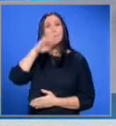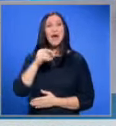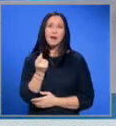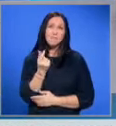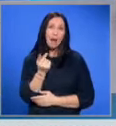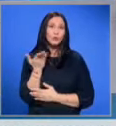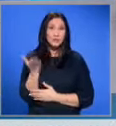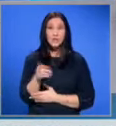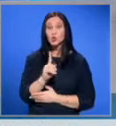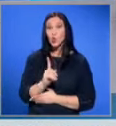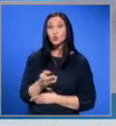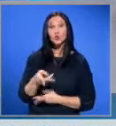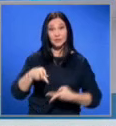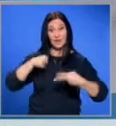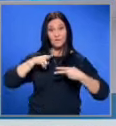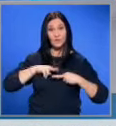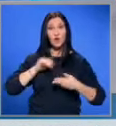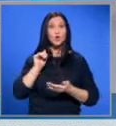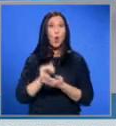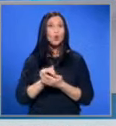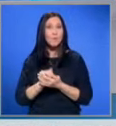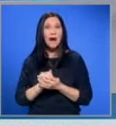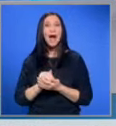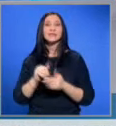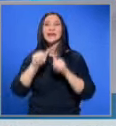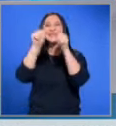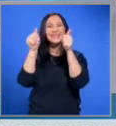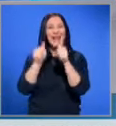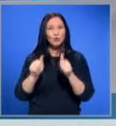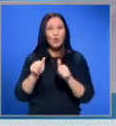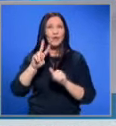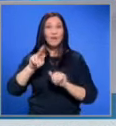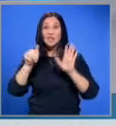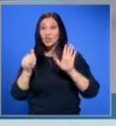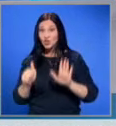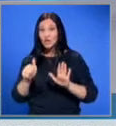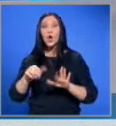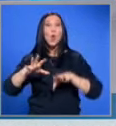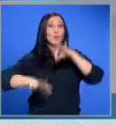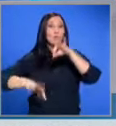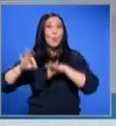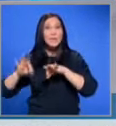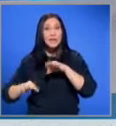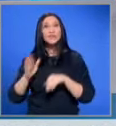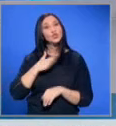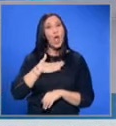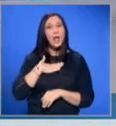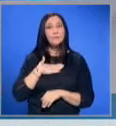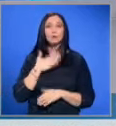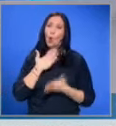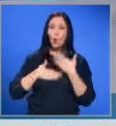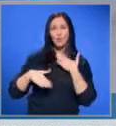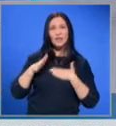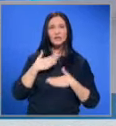малцина да са тези, които ще се приберат от дома с заветната статуетка, 26-ти има от номинираните ще имат